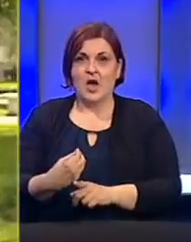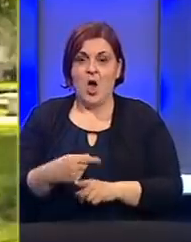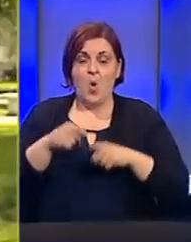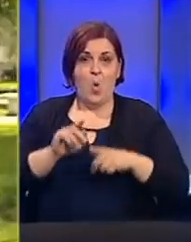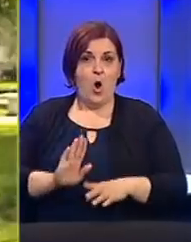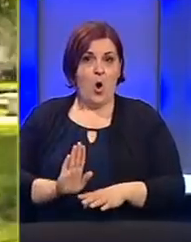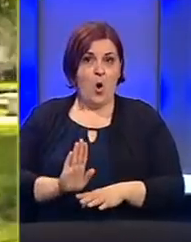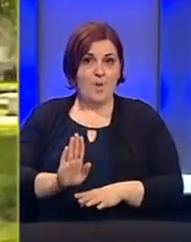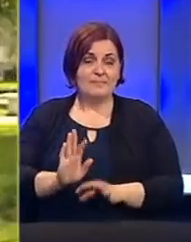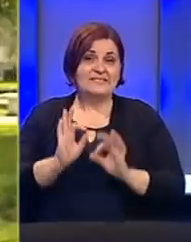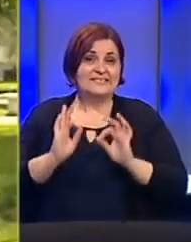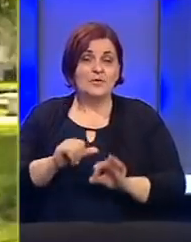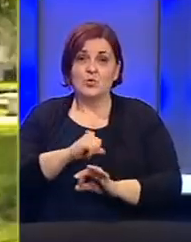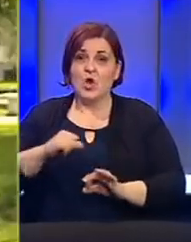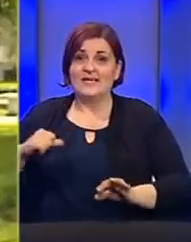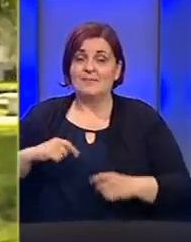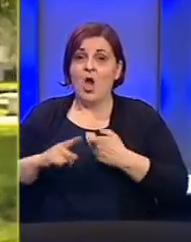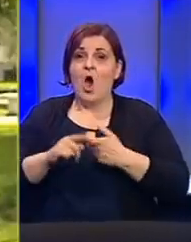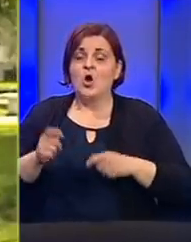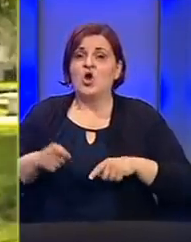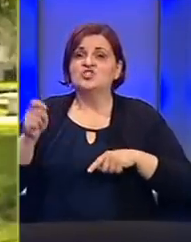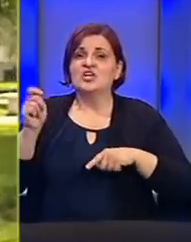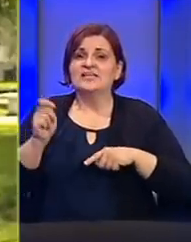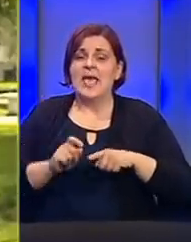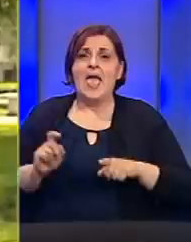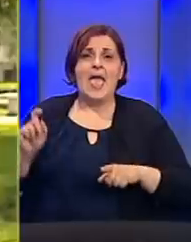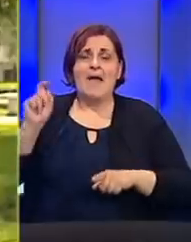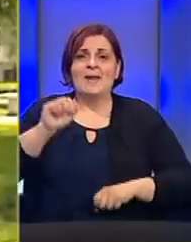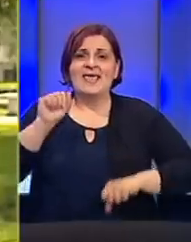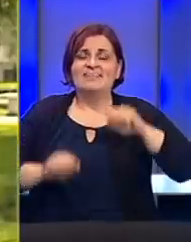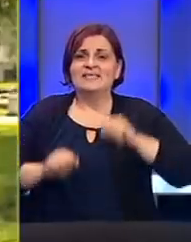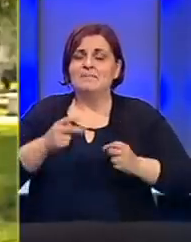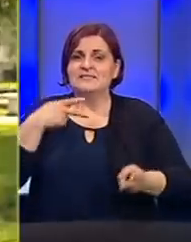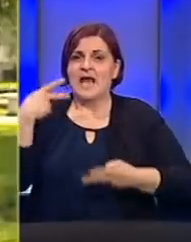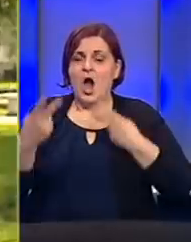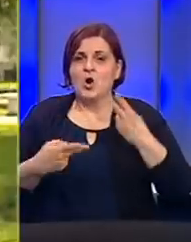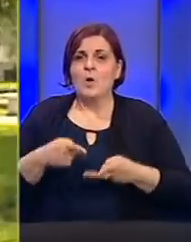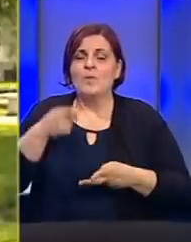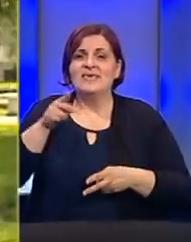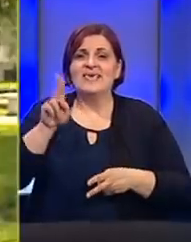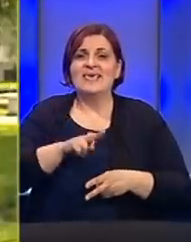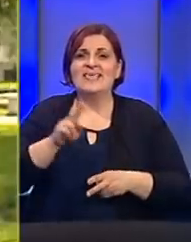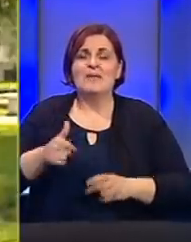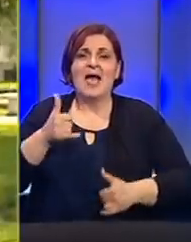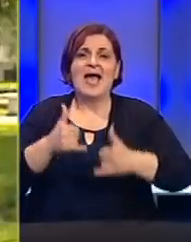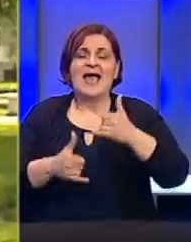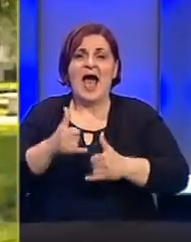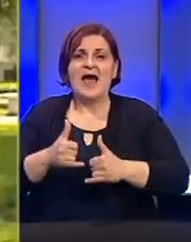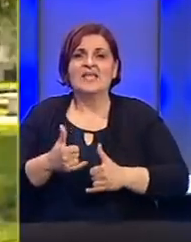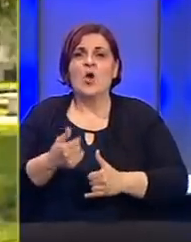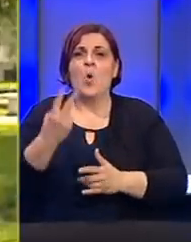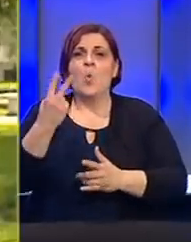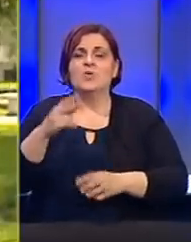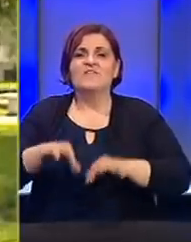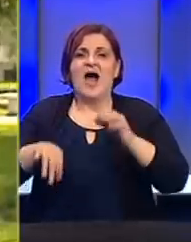U ovom trenutku izvjesno je samo to da će Košarca kazniti partijska disciplinska komisija i to zabranom kandidovanja u dva